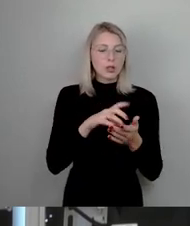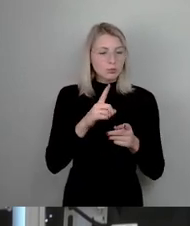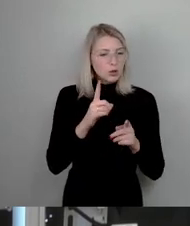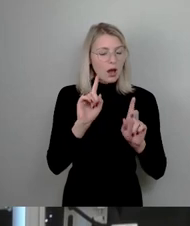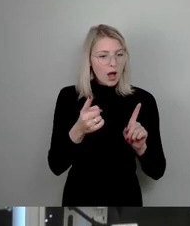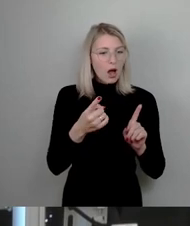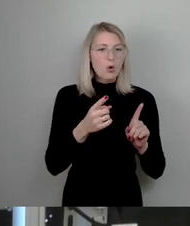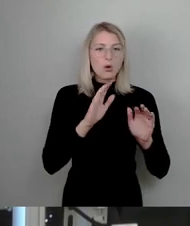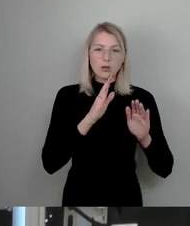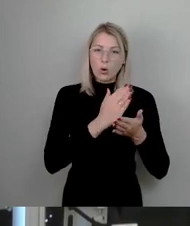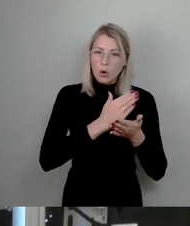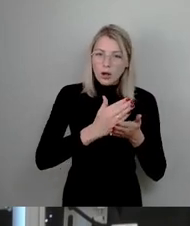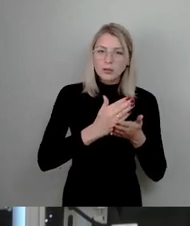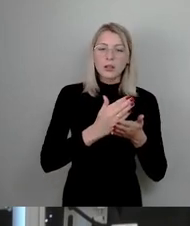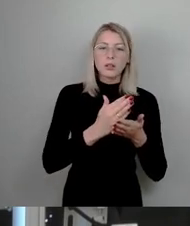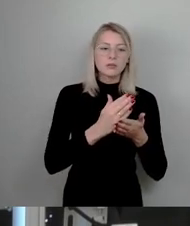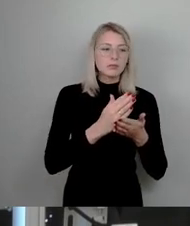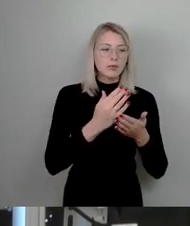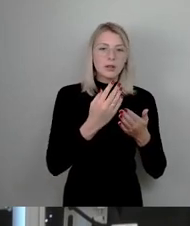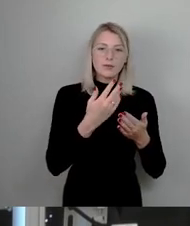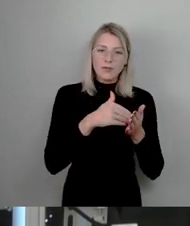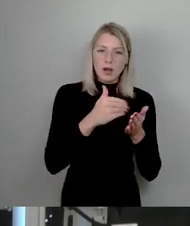geordnet, gesittet weiter aufwachsen kann.